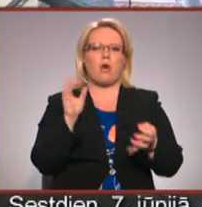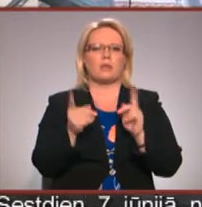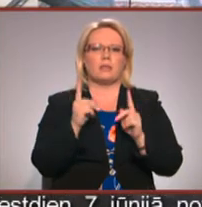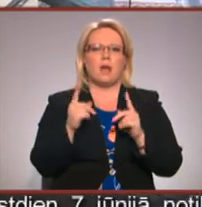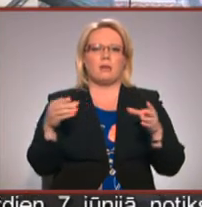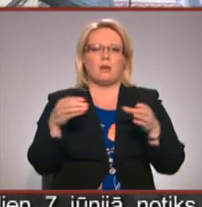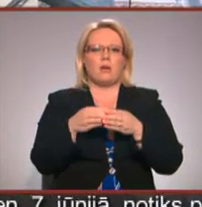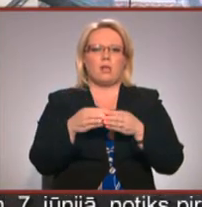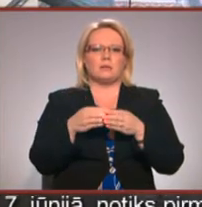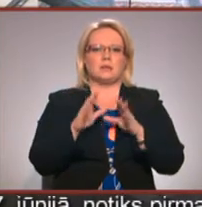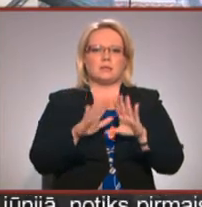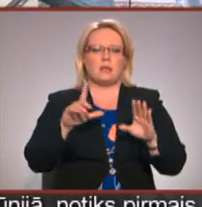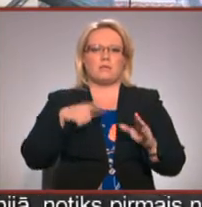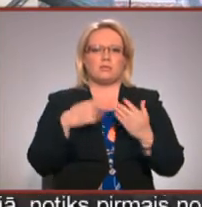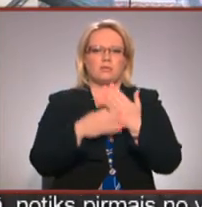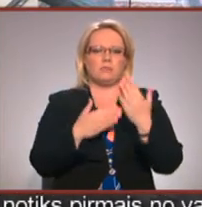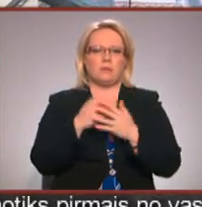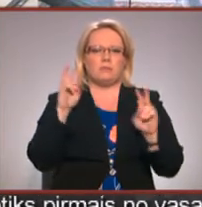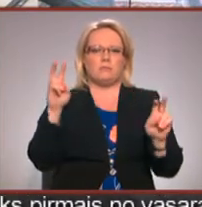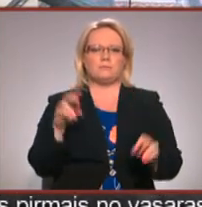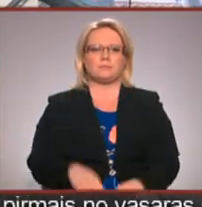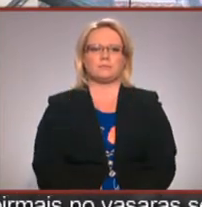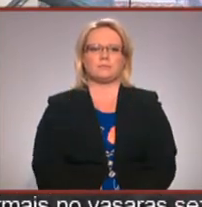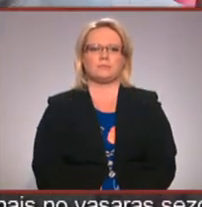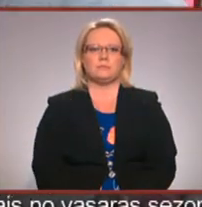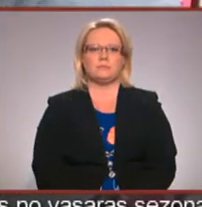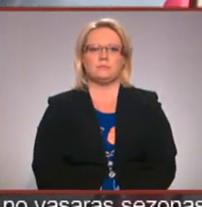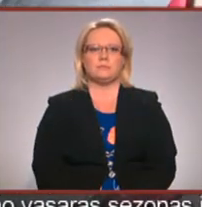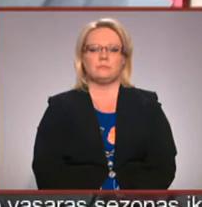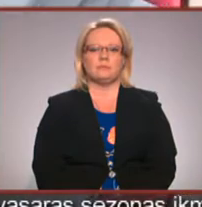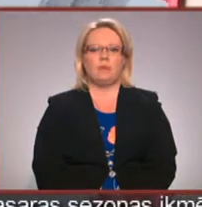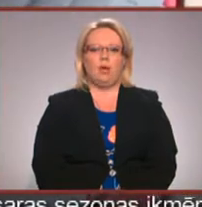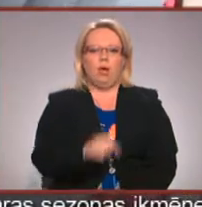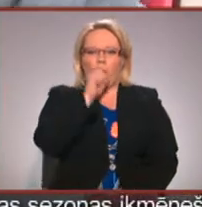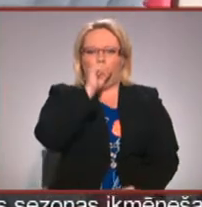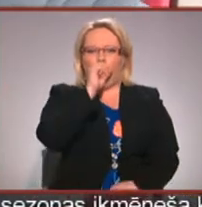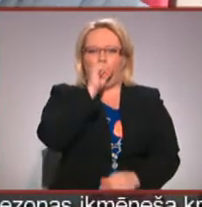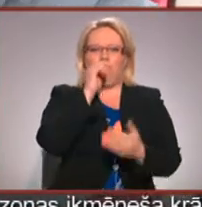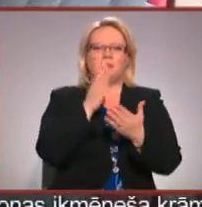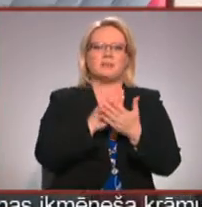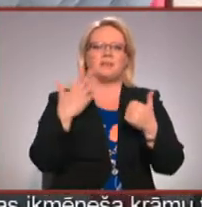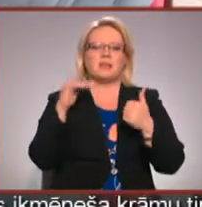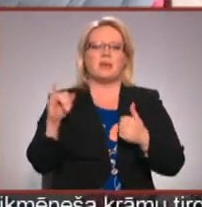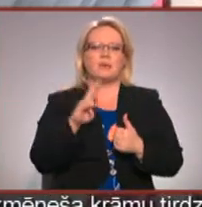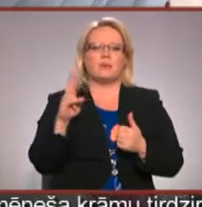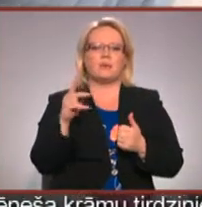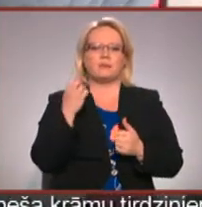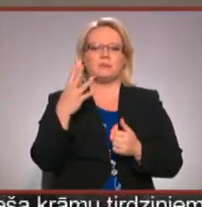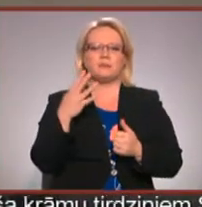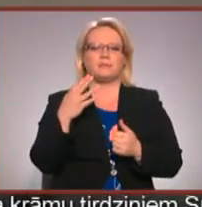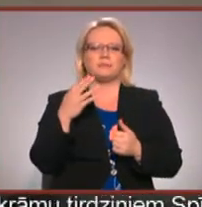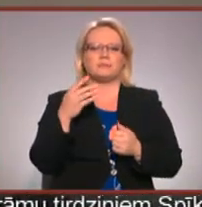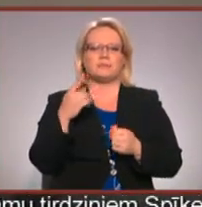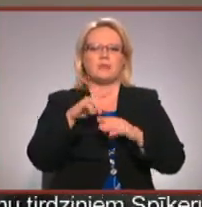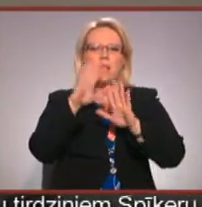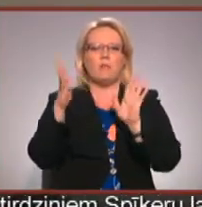orģinālsējuma kolekcijas izstāde Latvieša cimdi. No vēl neiesietījām senās klētas divinātais Marudas Grasmants